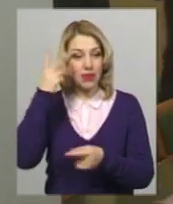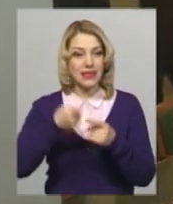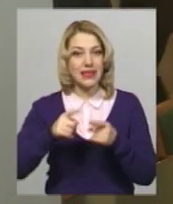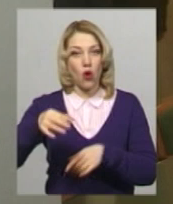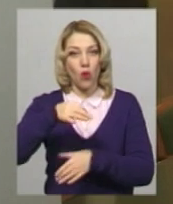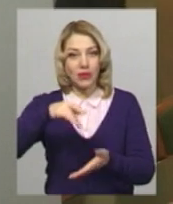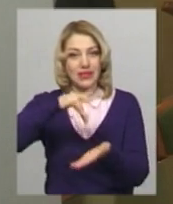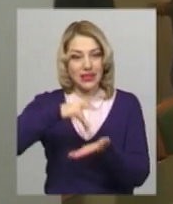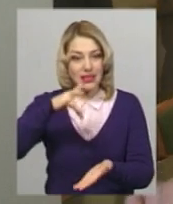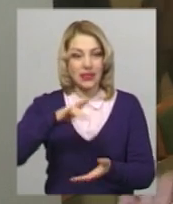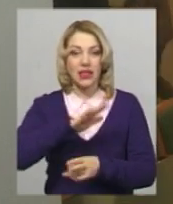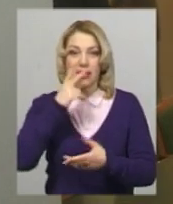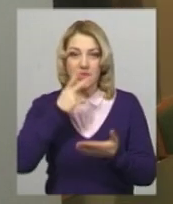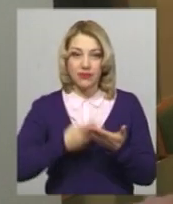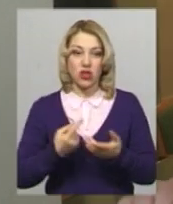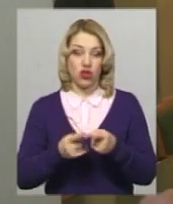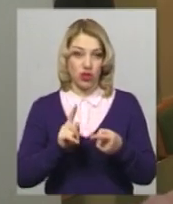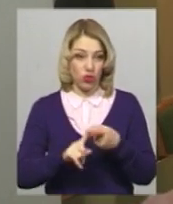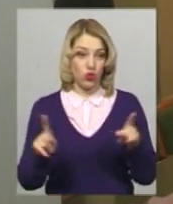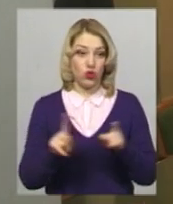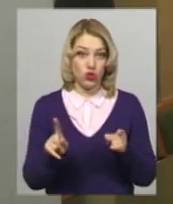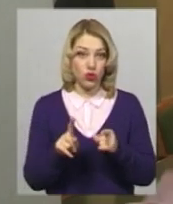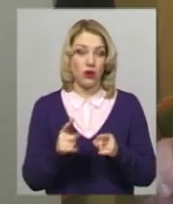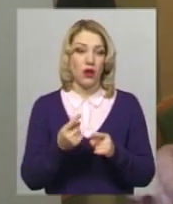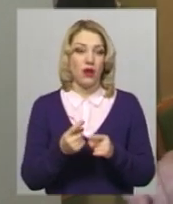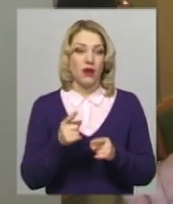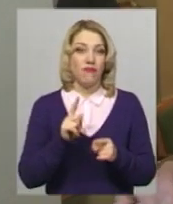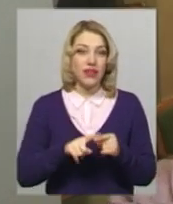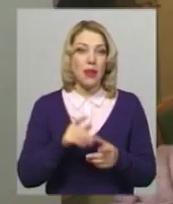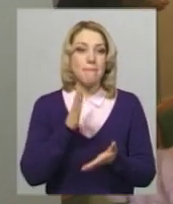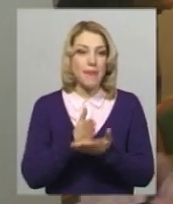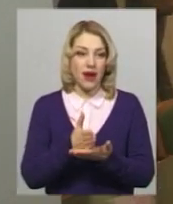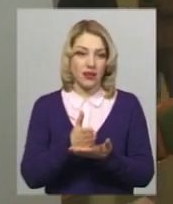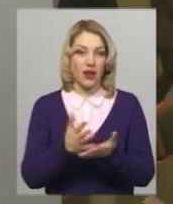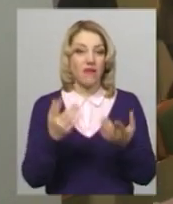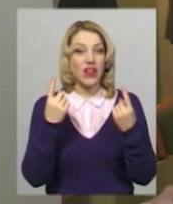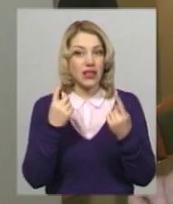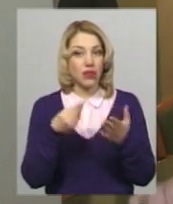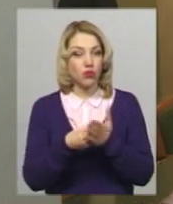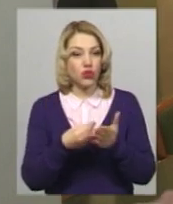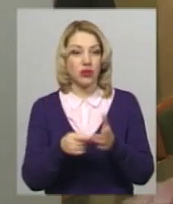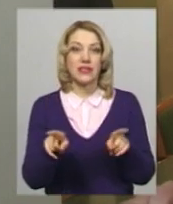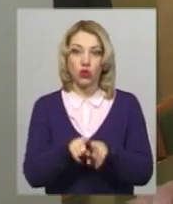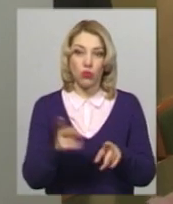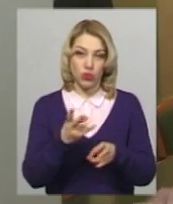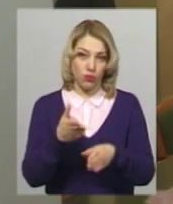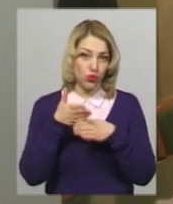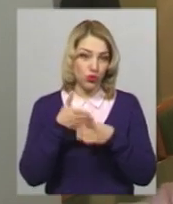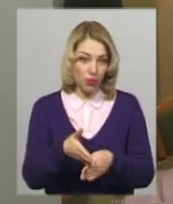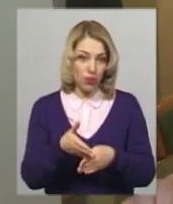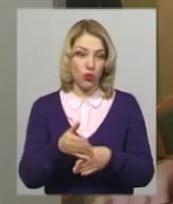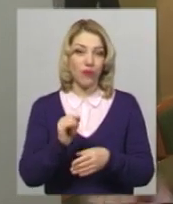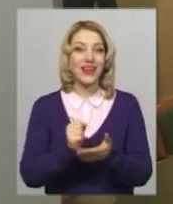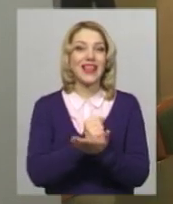обласний центр. І незважаючи на те, що він має великий бюджет, все одно потребує допомоги в